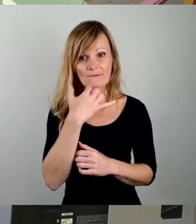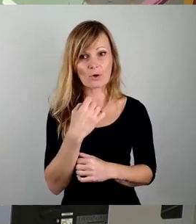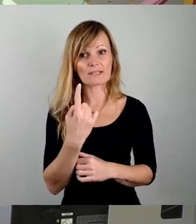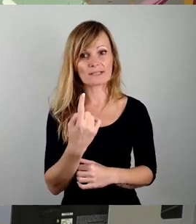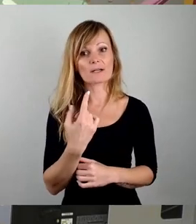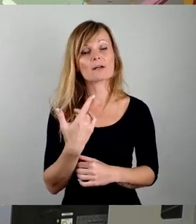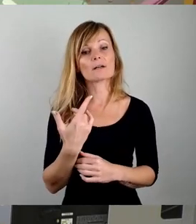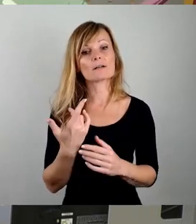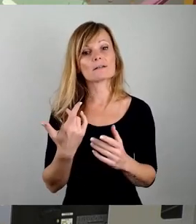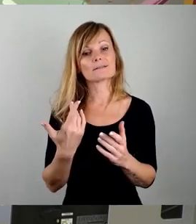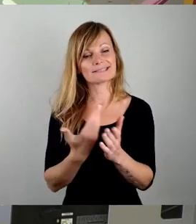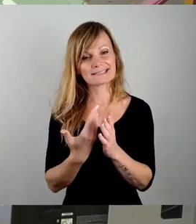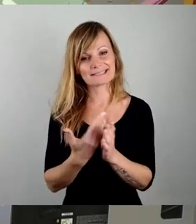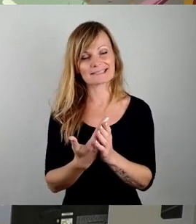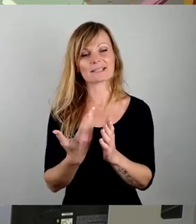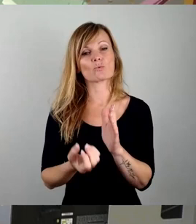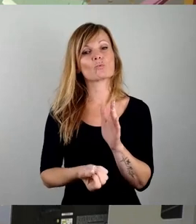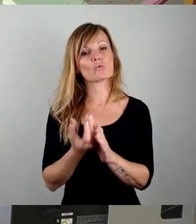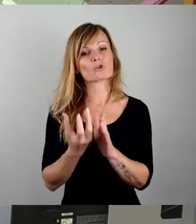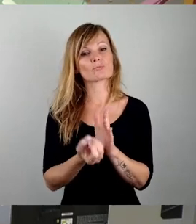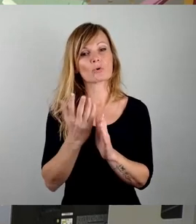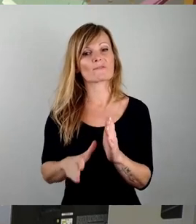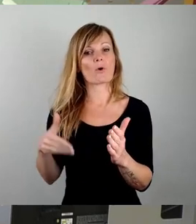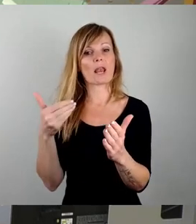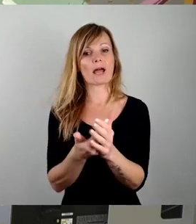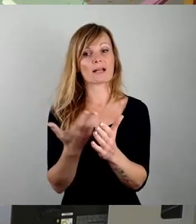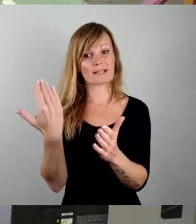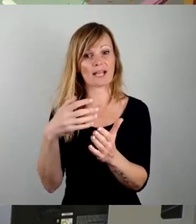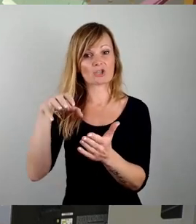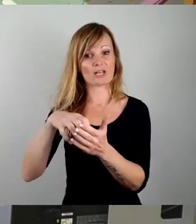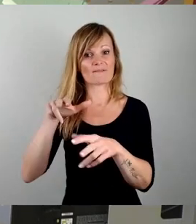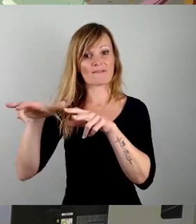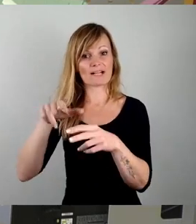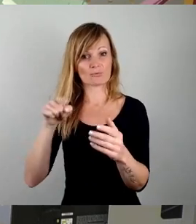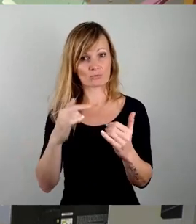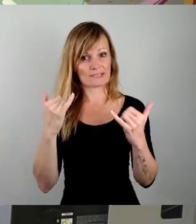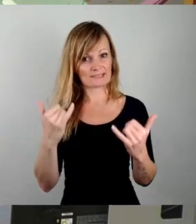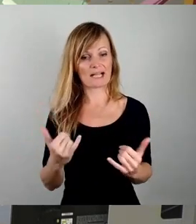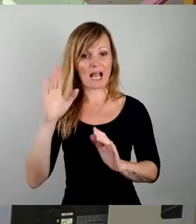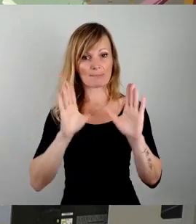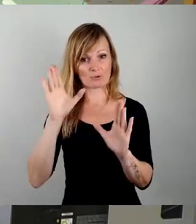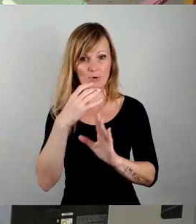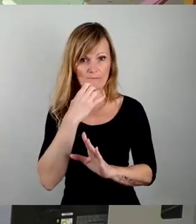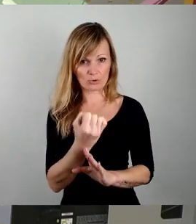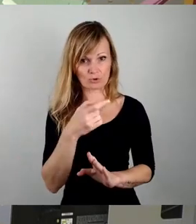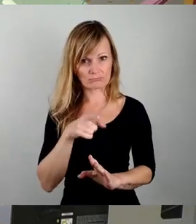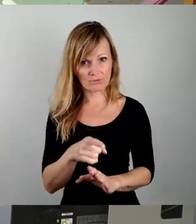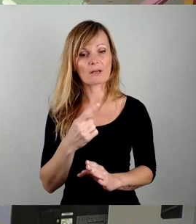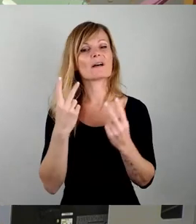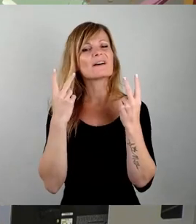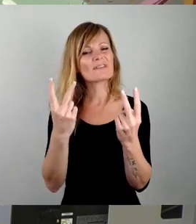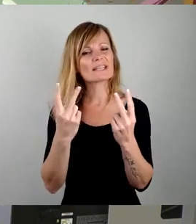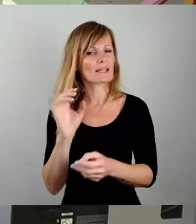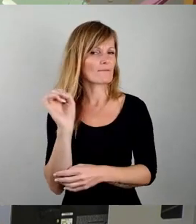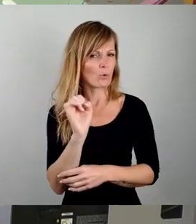Ursprungsvorlage der Stadtverwaltung abgestimmt wird. Warum halten wir das für wichtig? Wir wollen das